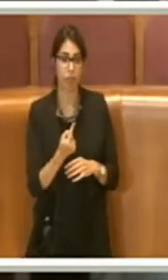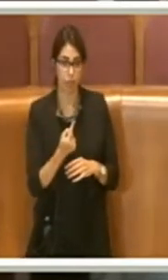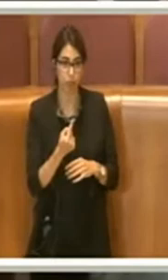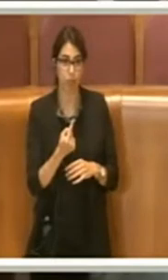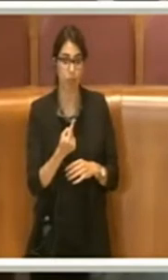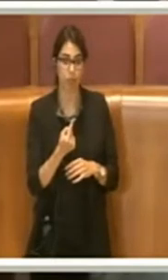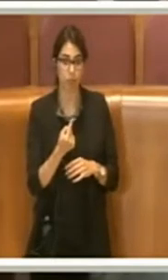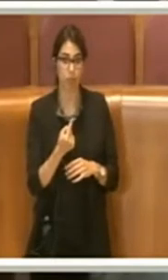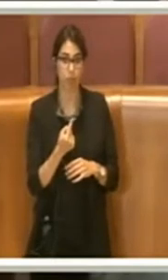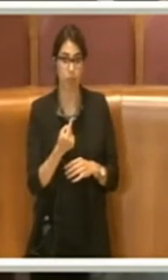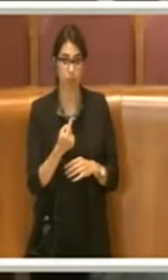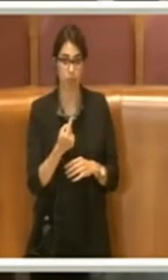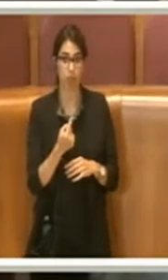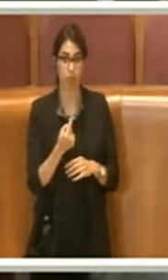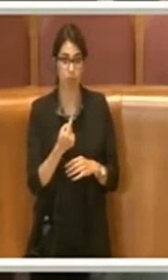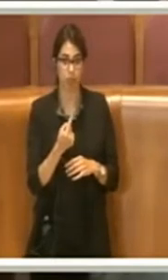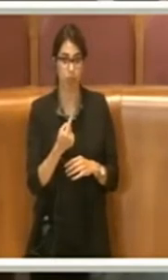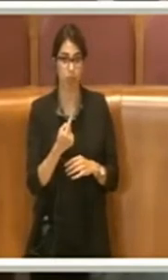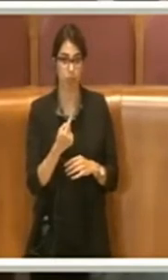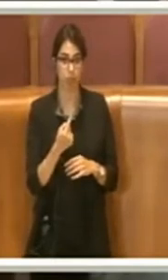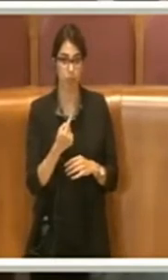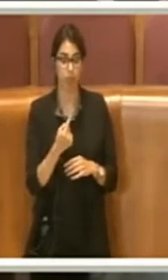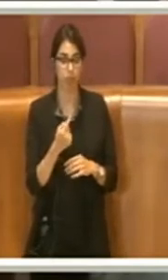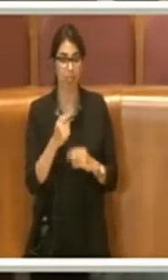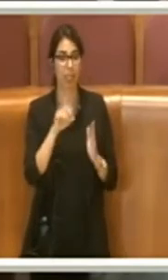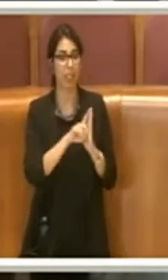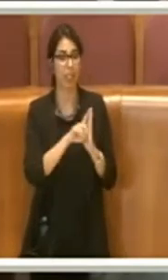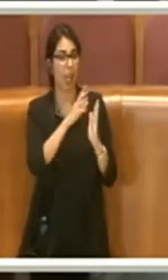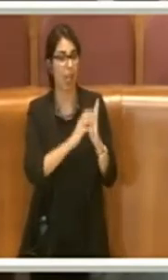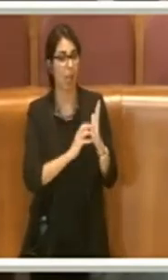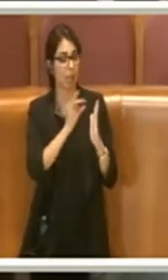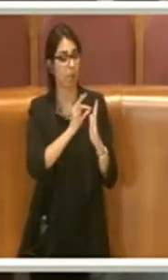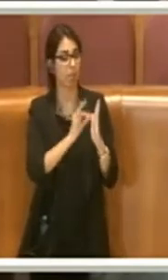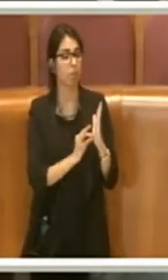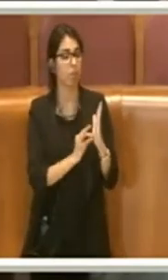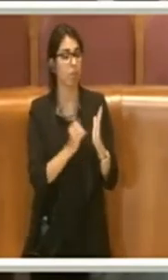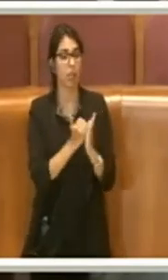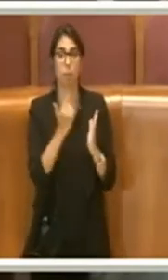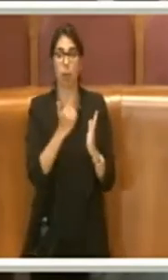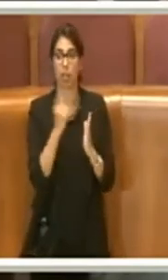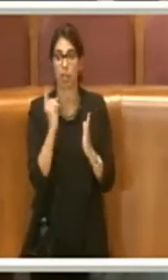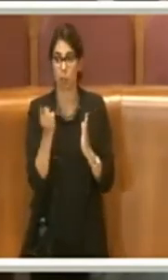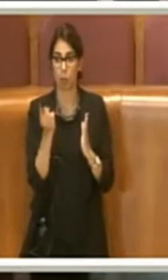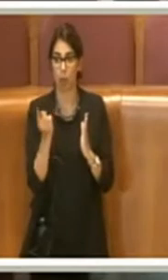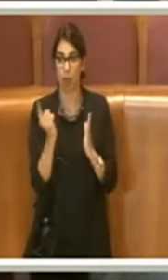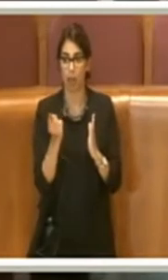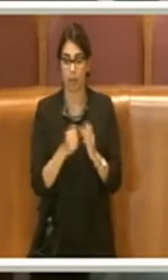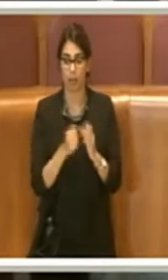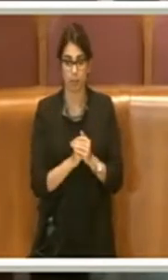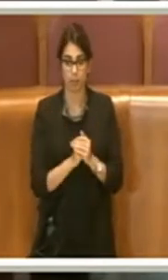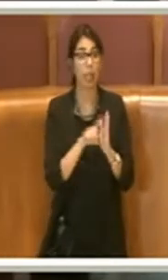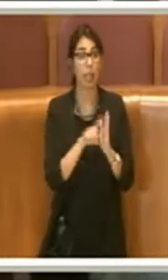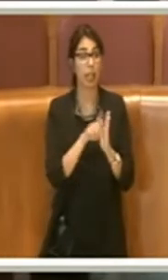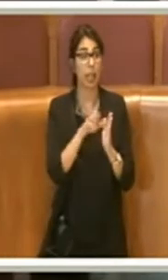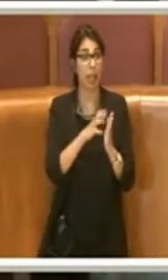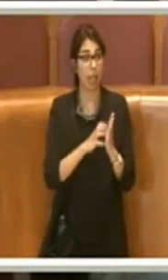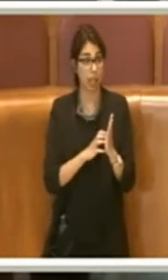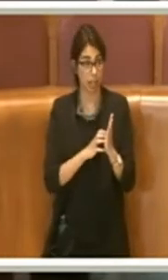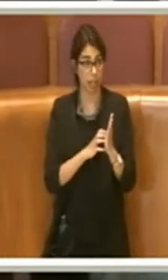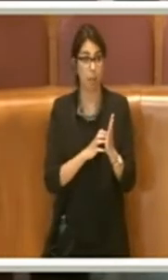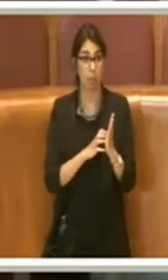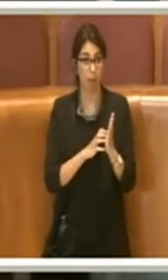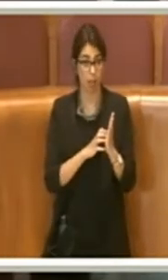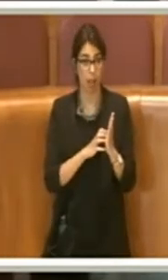tratti salienti di questa delibera che arriva con il suo progressivo numero 3